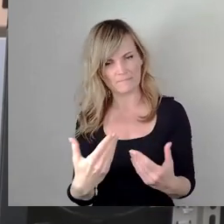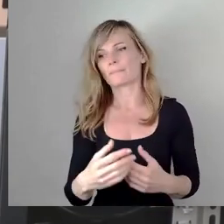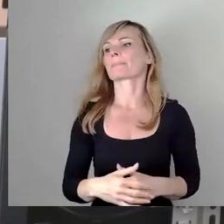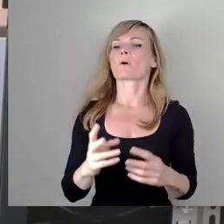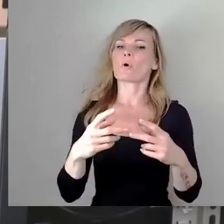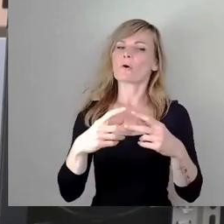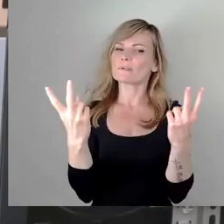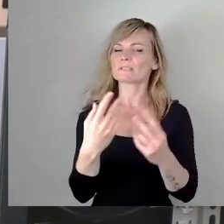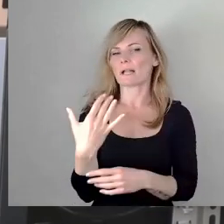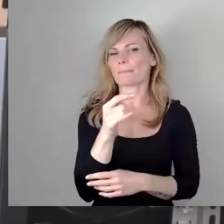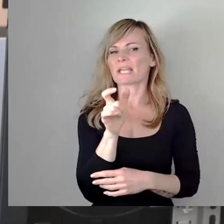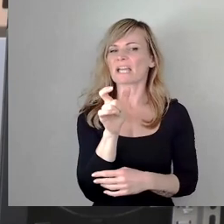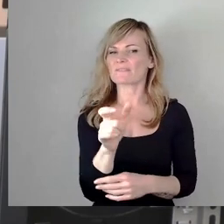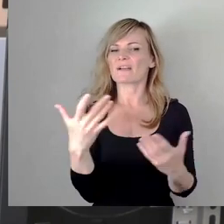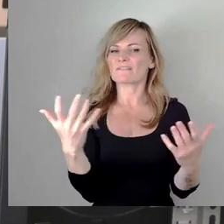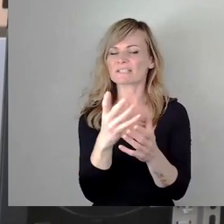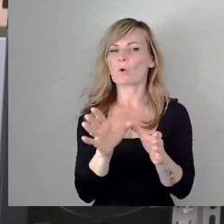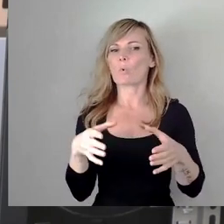gruppenbezogener Menschenfeindlichkeit.